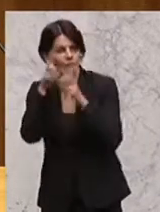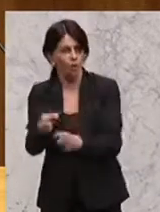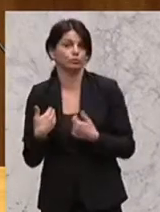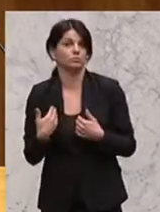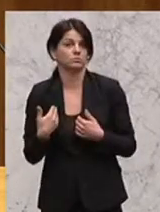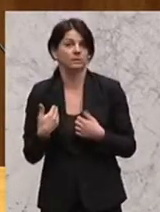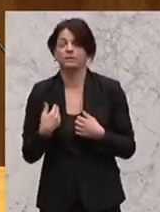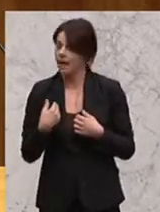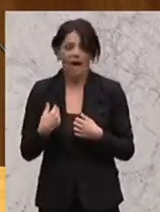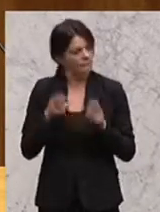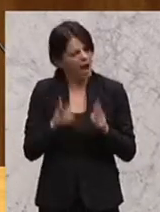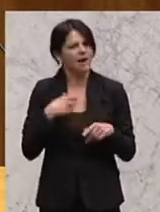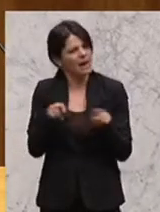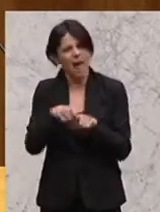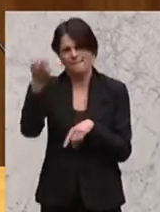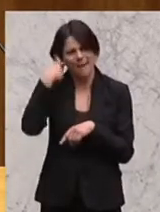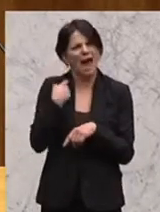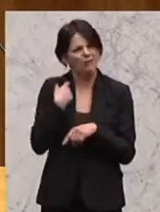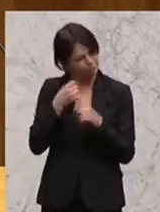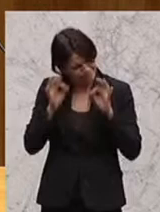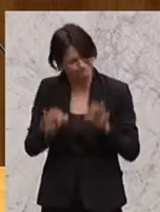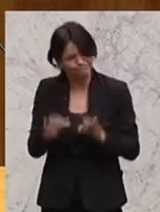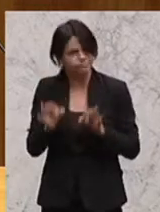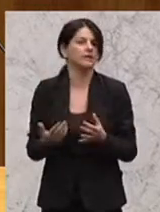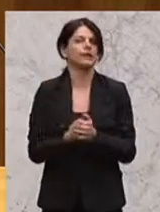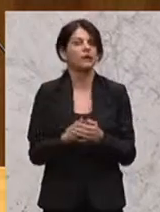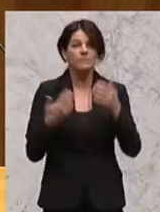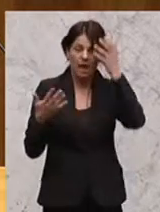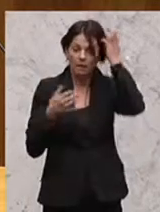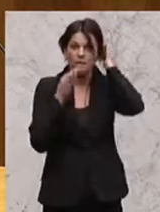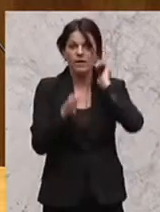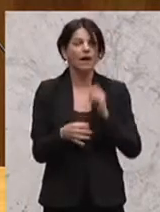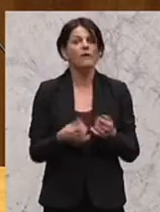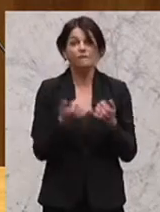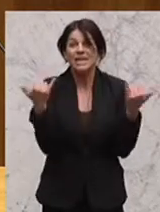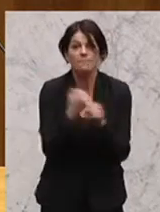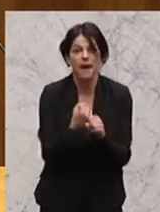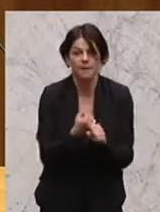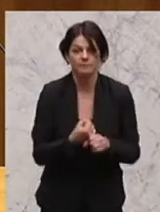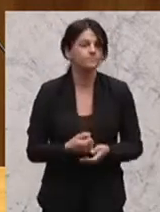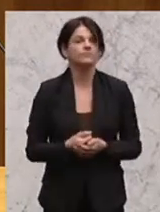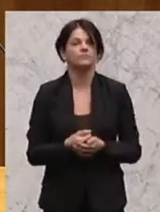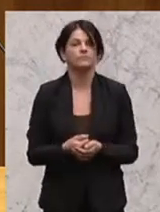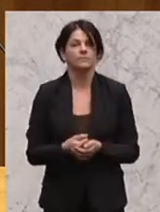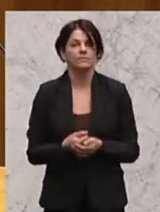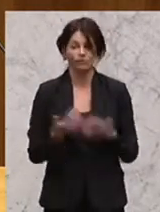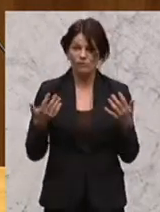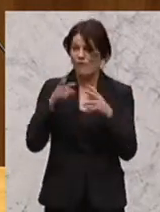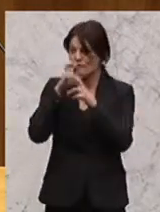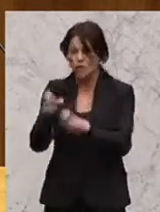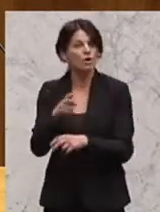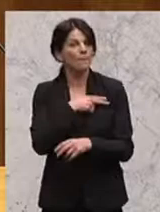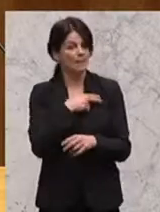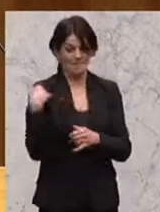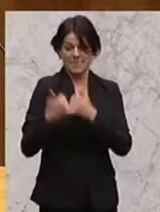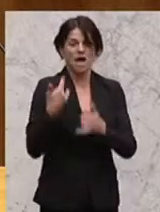ich nur doppelt unterstreichen und drei Rufzeichen dazu setzen. Die Frage ist, wie wir das machen. Wie wir das machen. Die Forschungsprämie